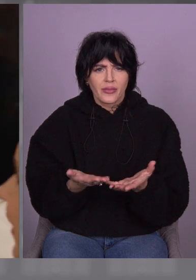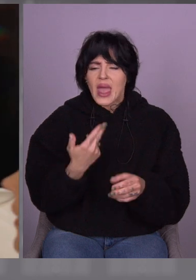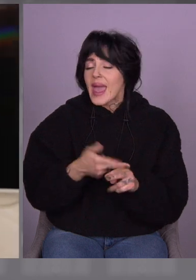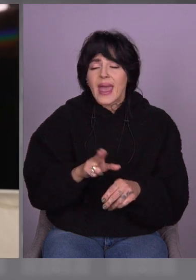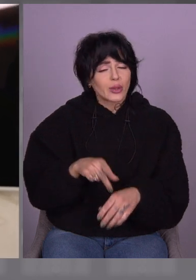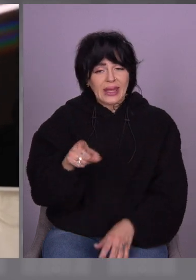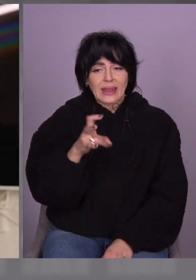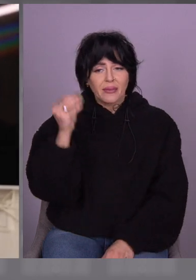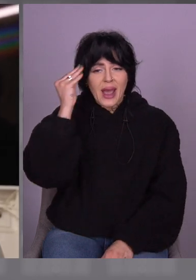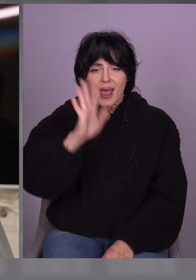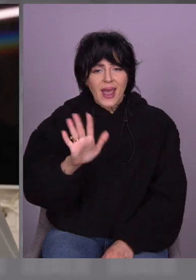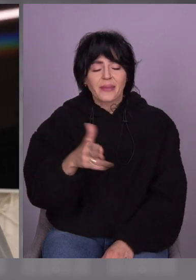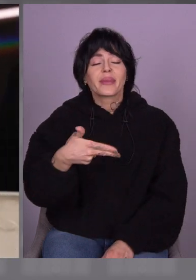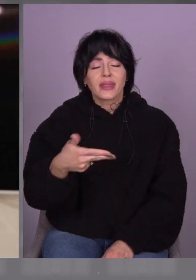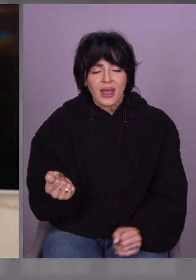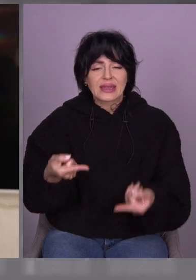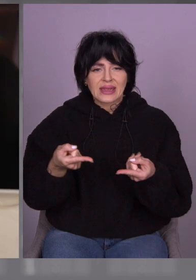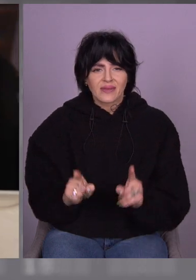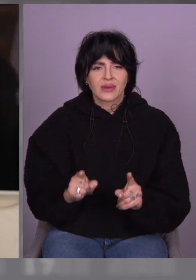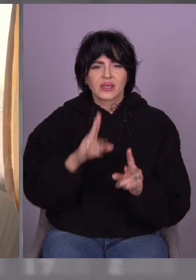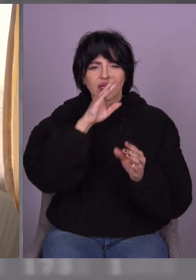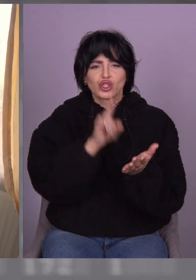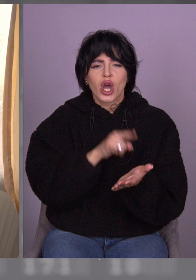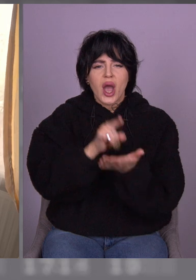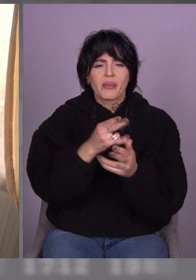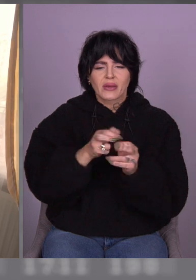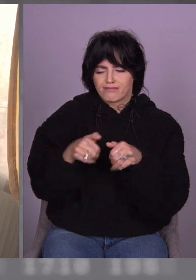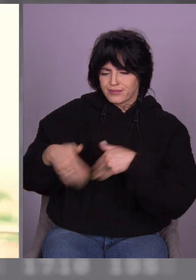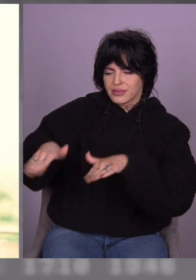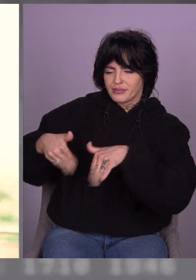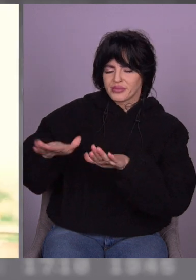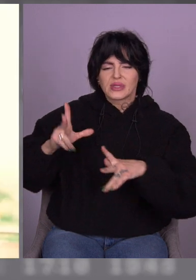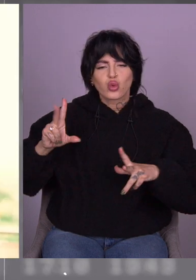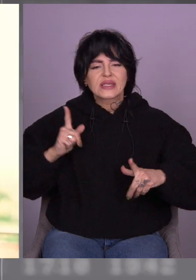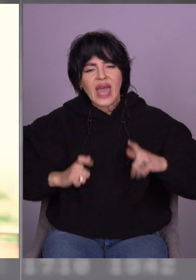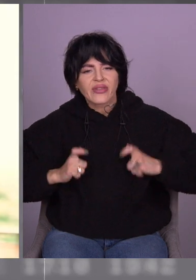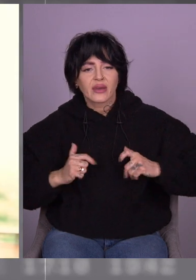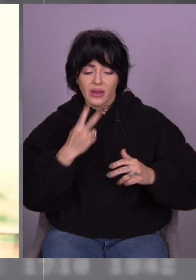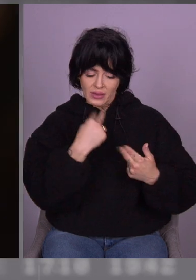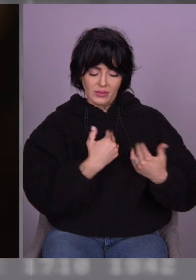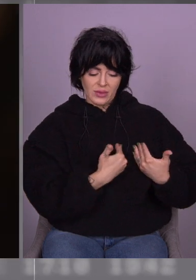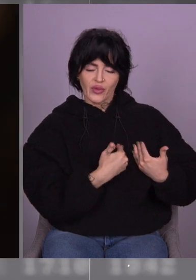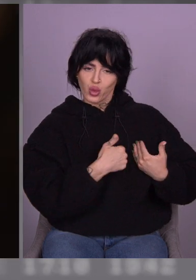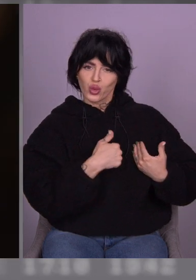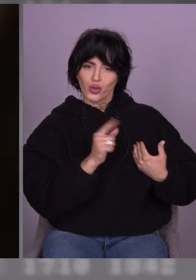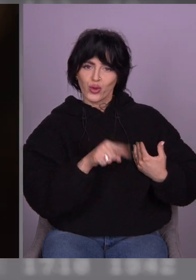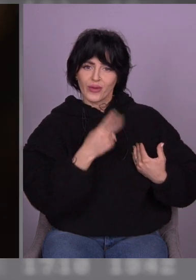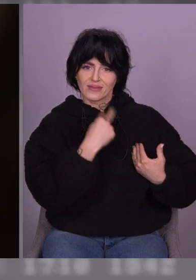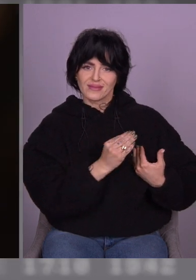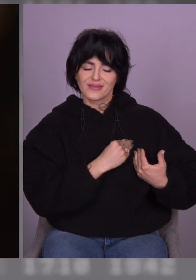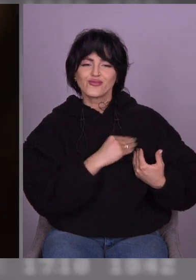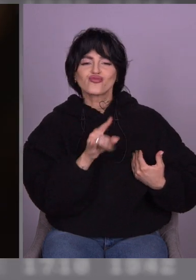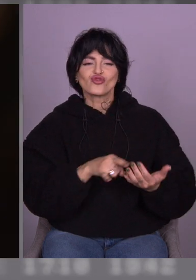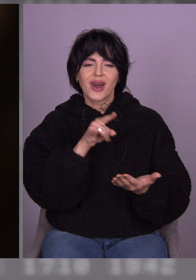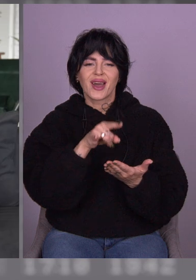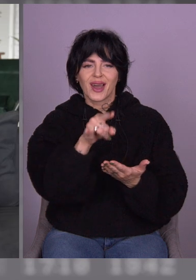Ну, жаба – символ того, щоб відганяти заздрість. Я просто теж дуже люблю жабок. Бачите, в мене теж є жабка. Ми